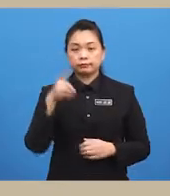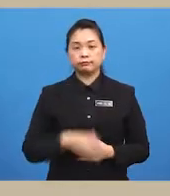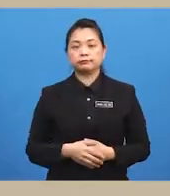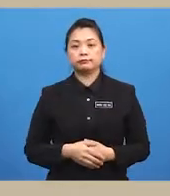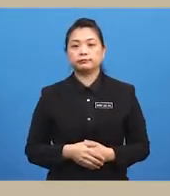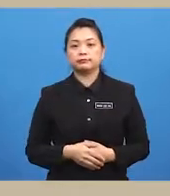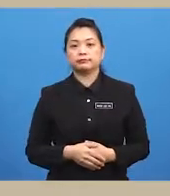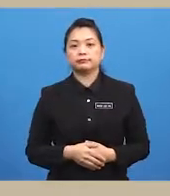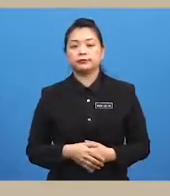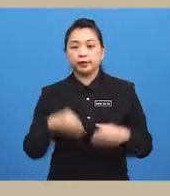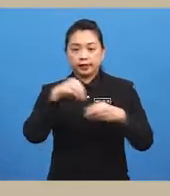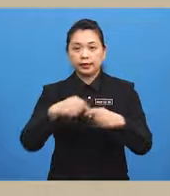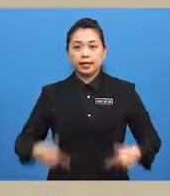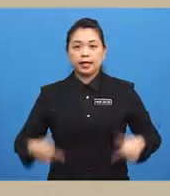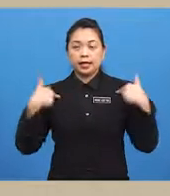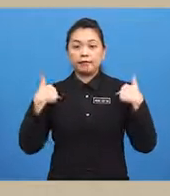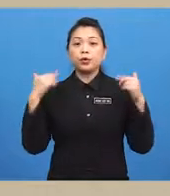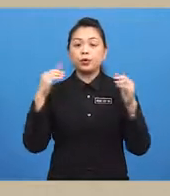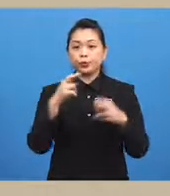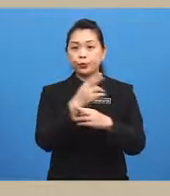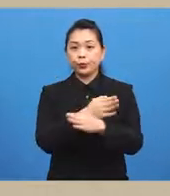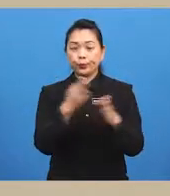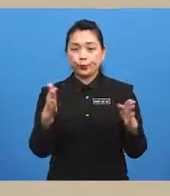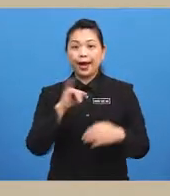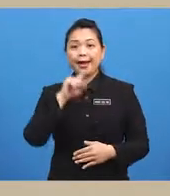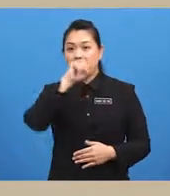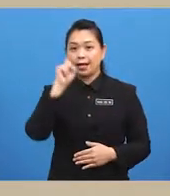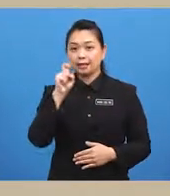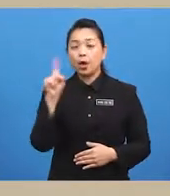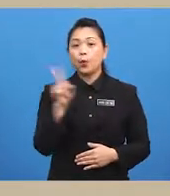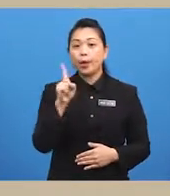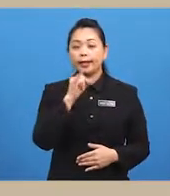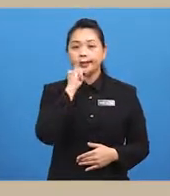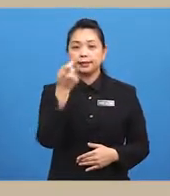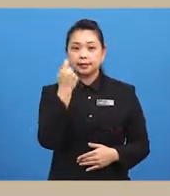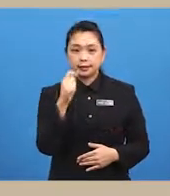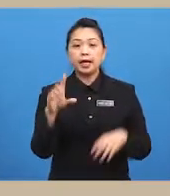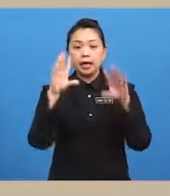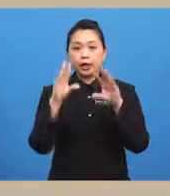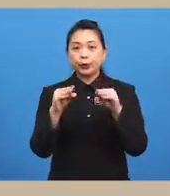In the living room... ...I asked... ...where is the cushion?